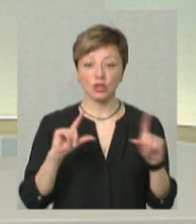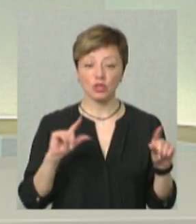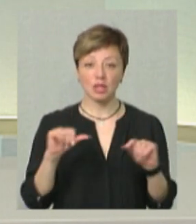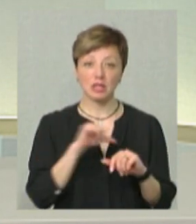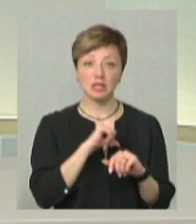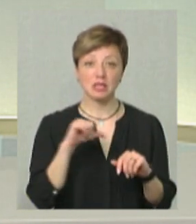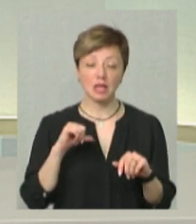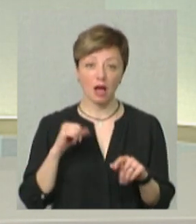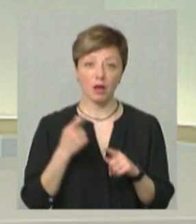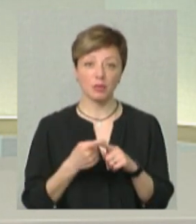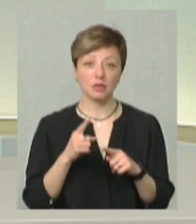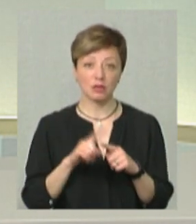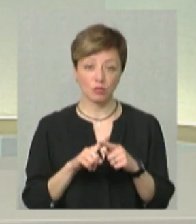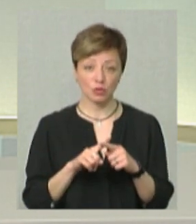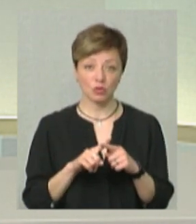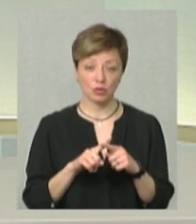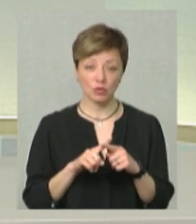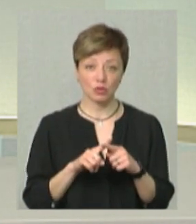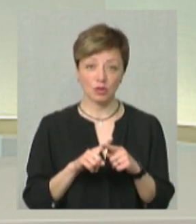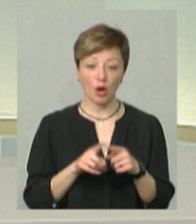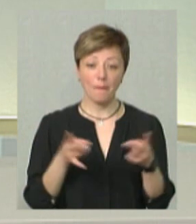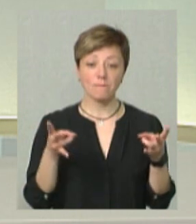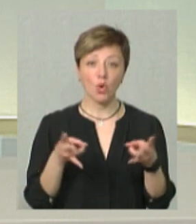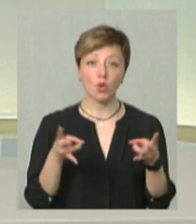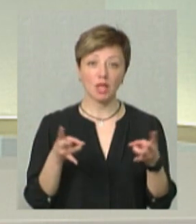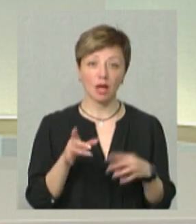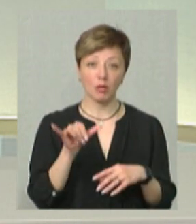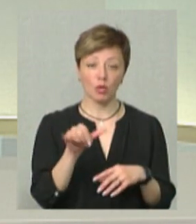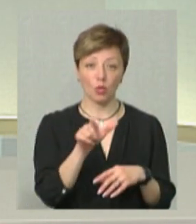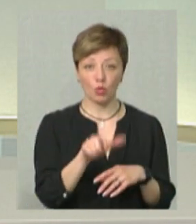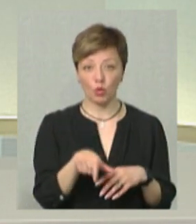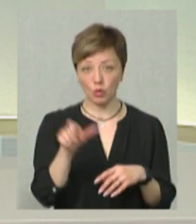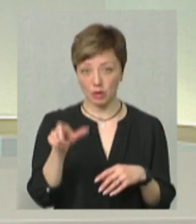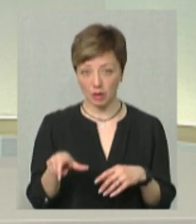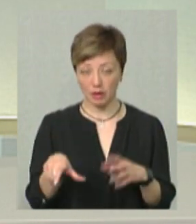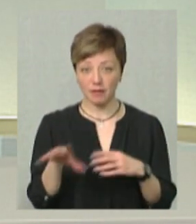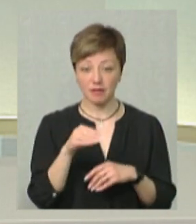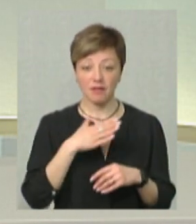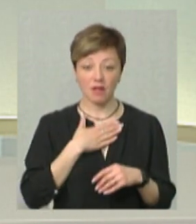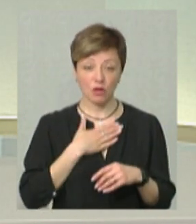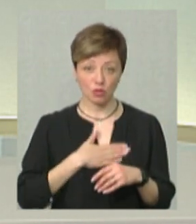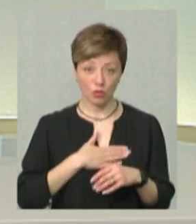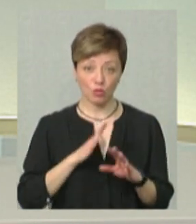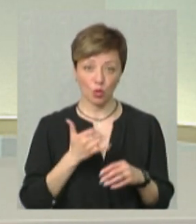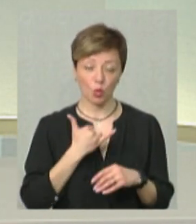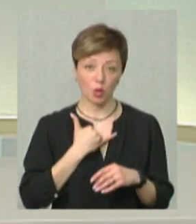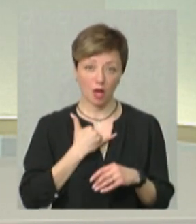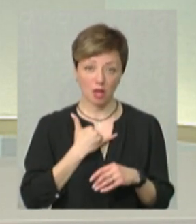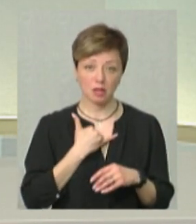тому що це потрібно людей, а кого він буде все влаштовувати, буде у нас